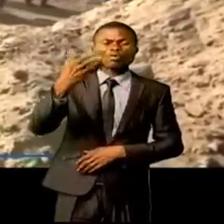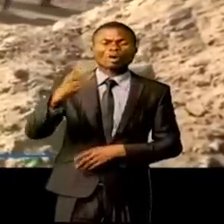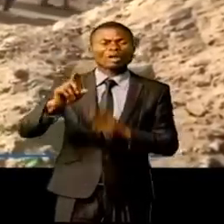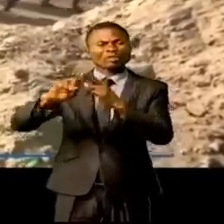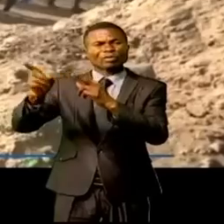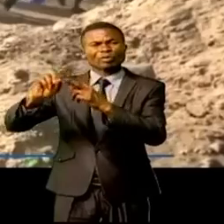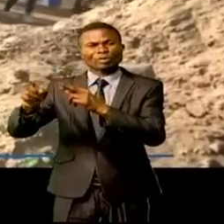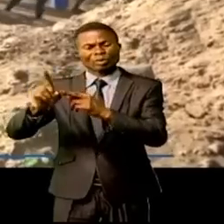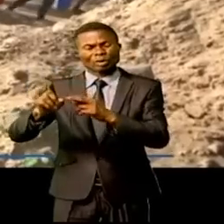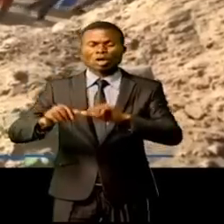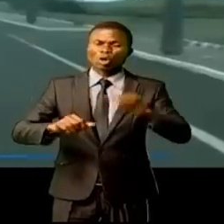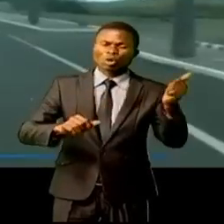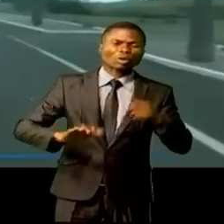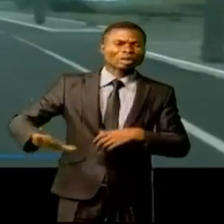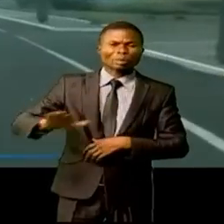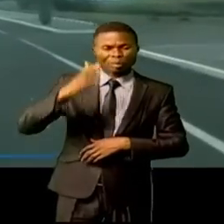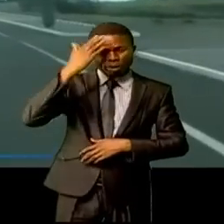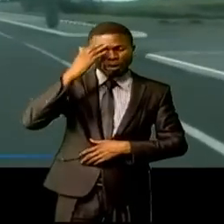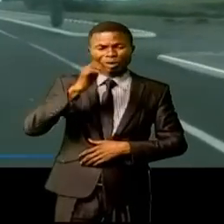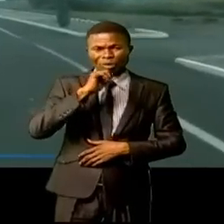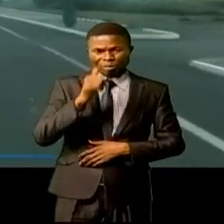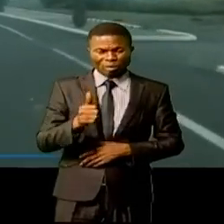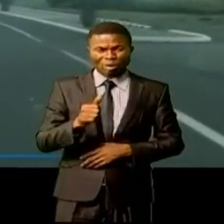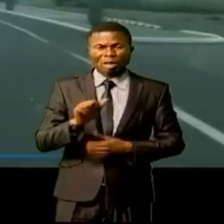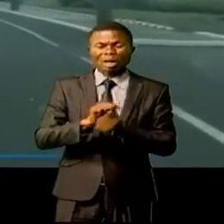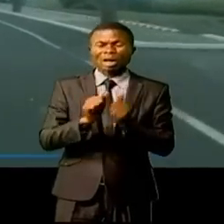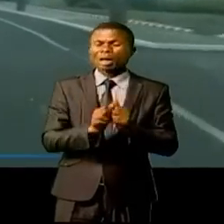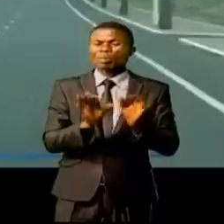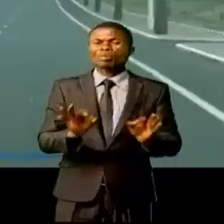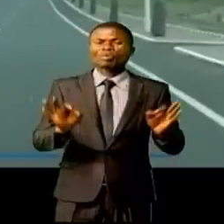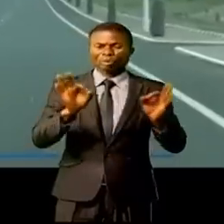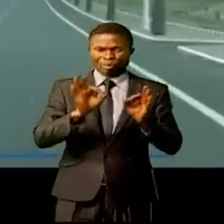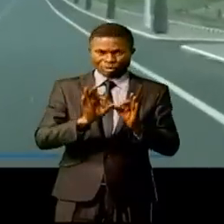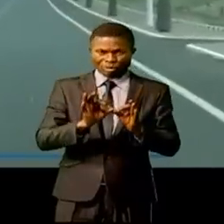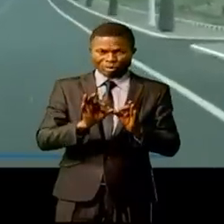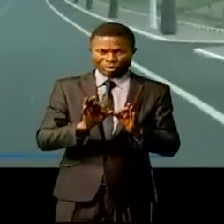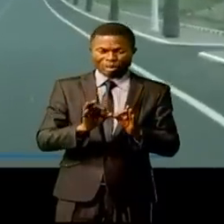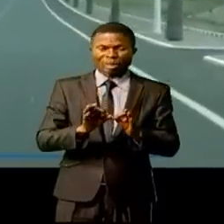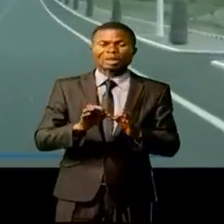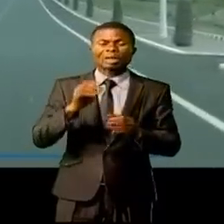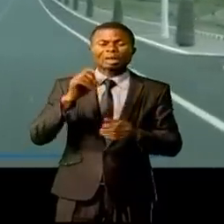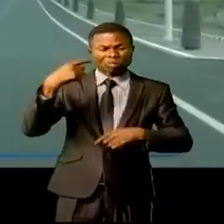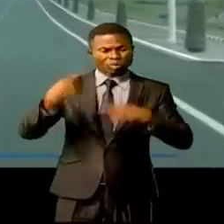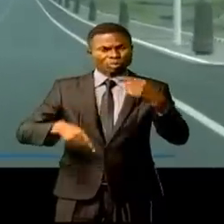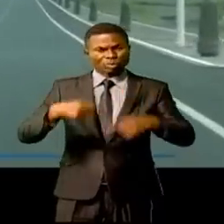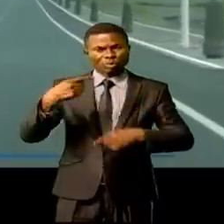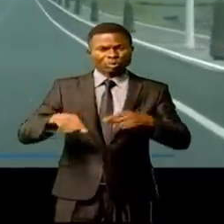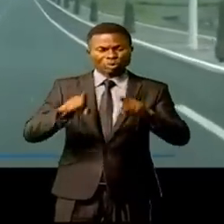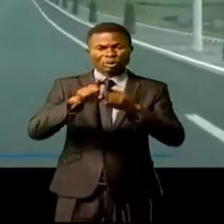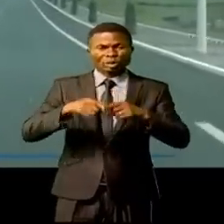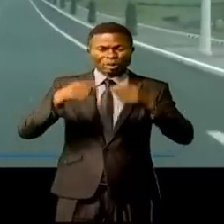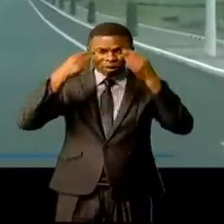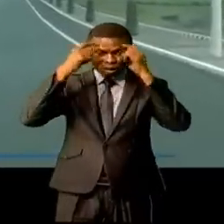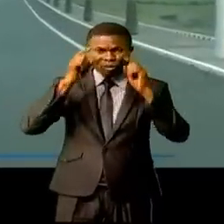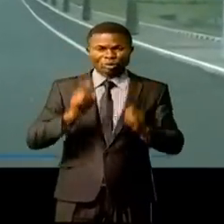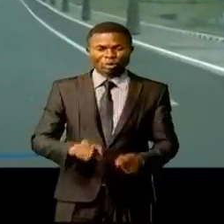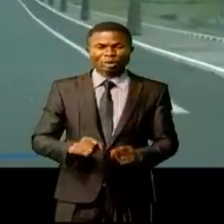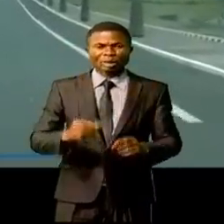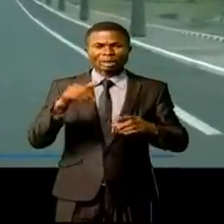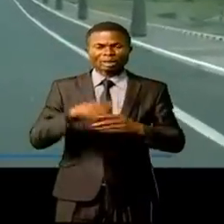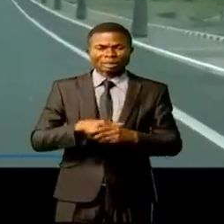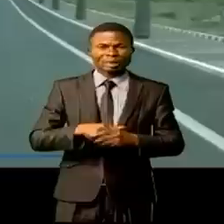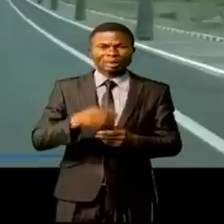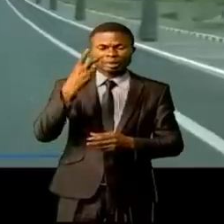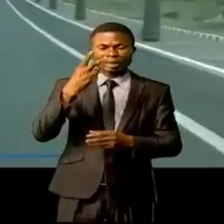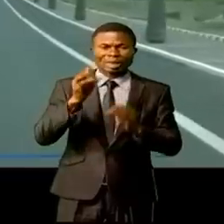contrôle de certains États. Ces questions importantes devront faire l'objet des débats et des décisions. Au cours des deux